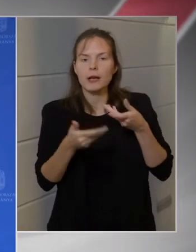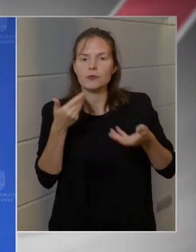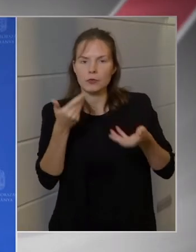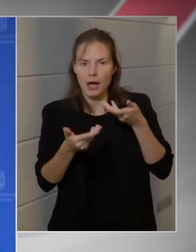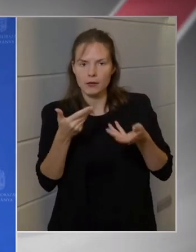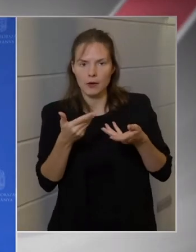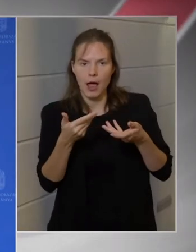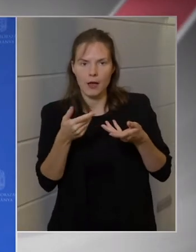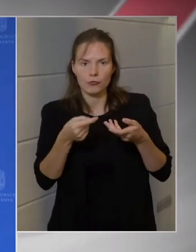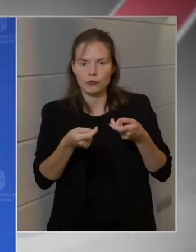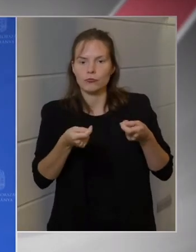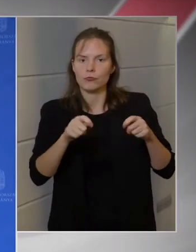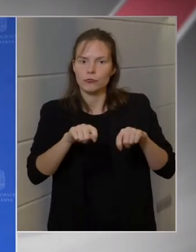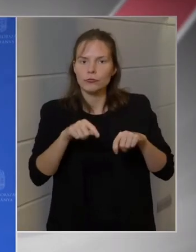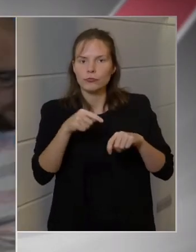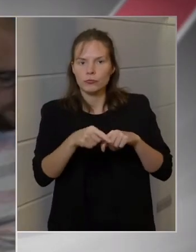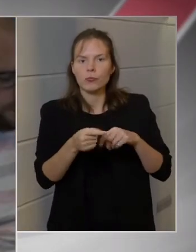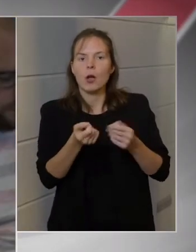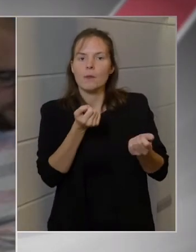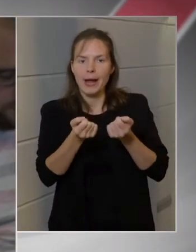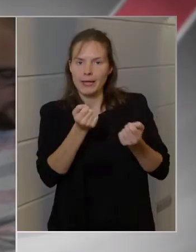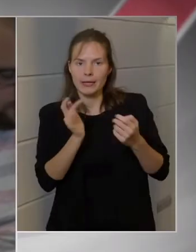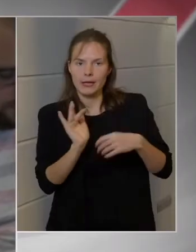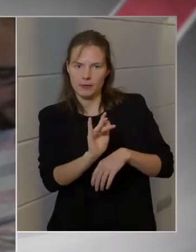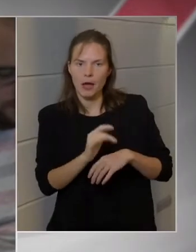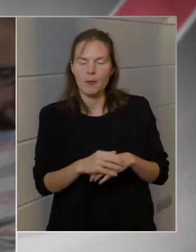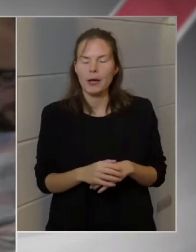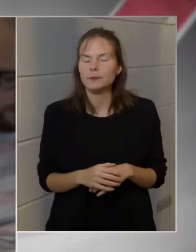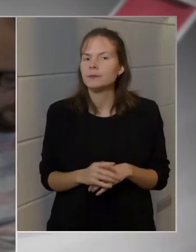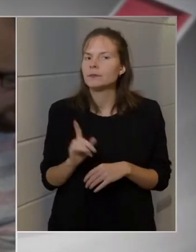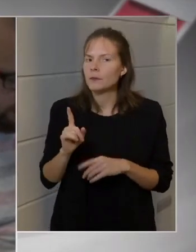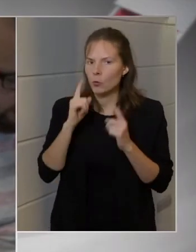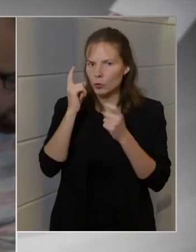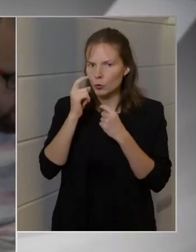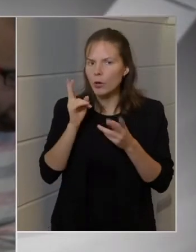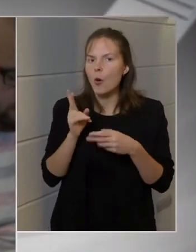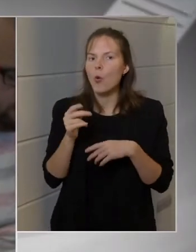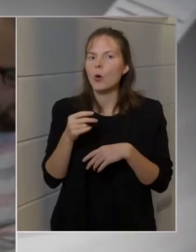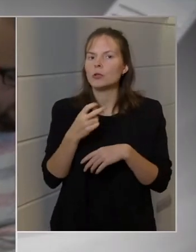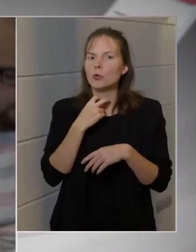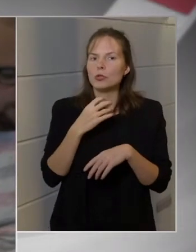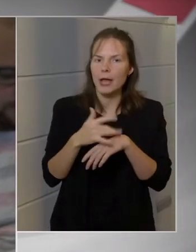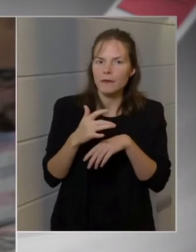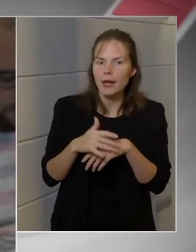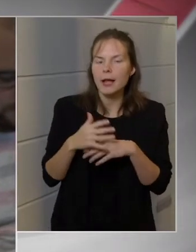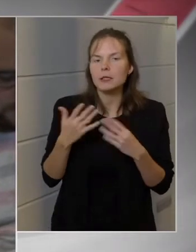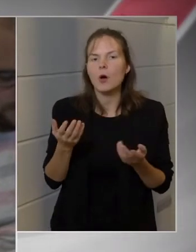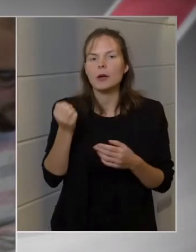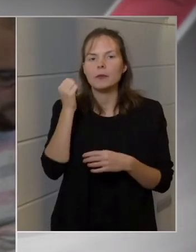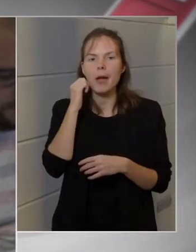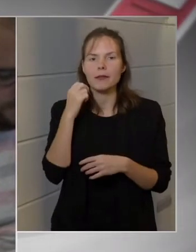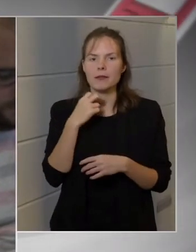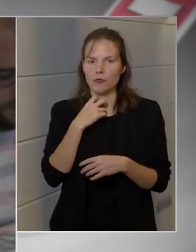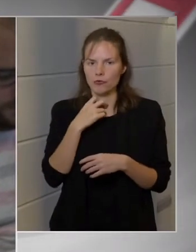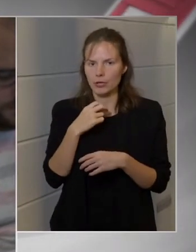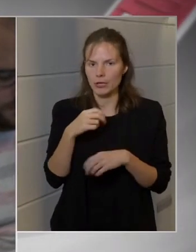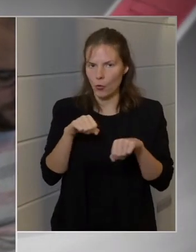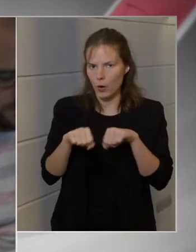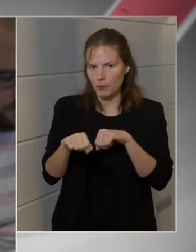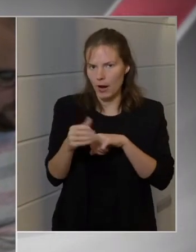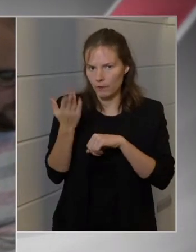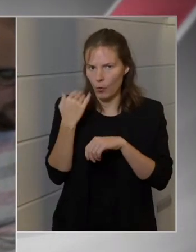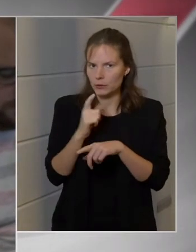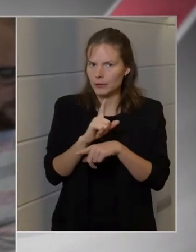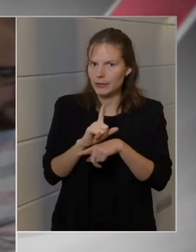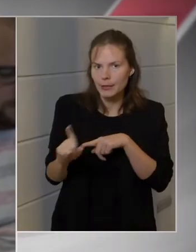megegyezéssel szemben. De úgy gondolja, hogy Gyógysány Ferenc vagy a megyesi kormány hibát vétett, vagy